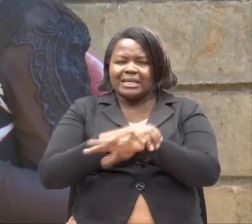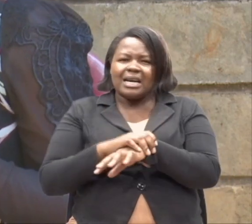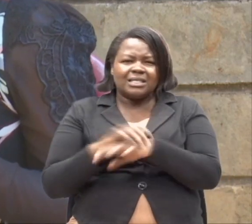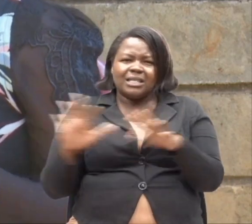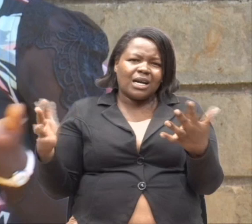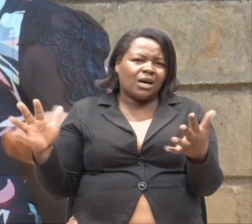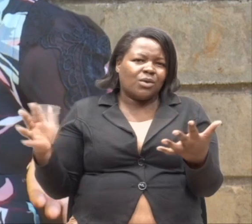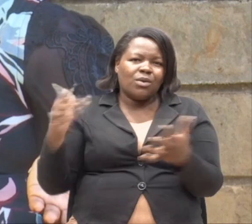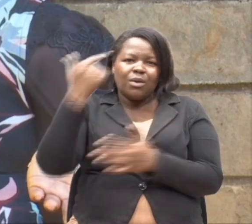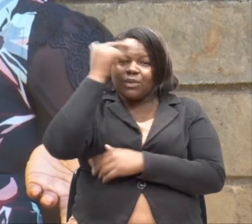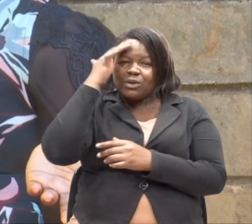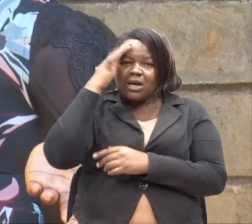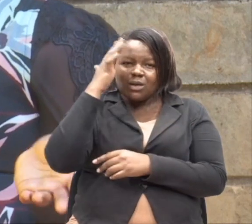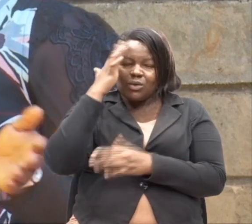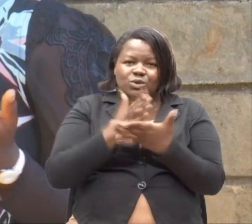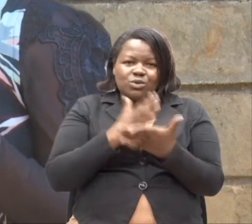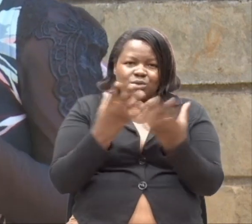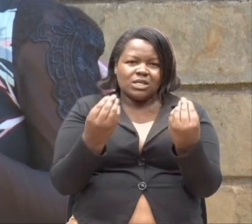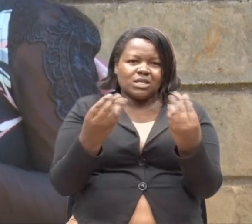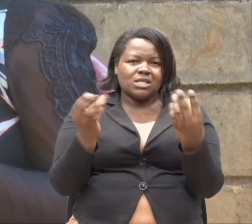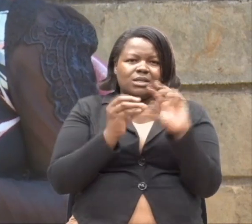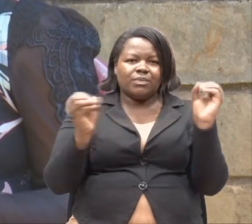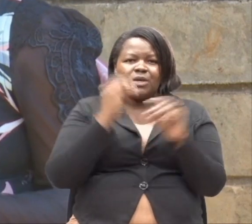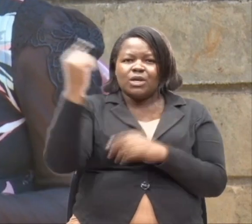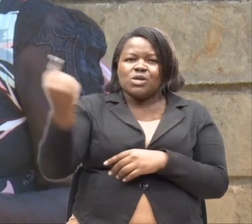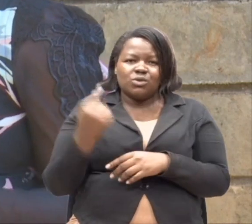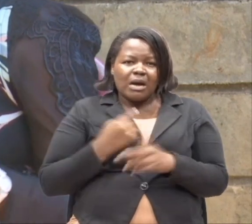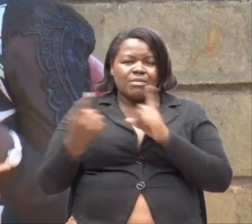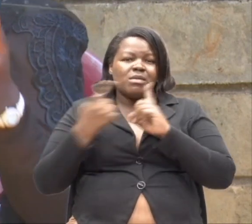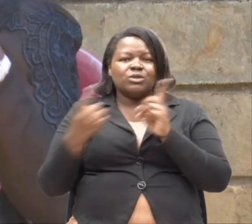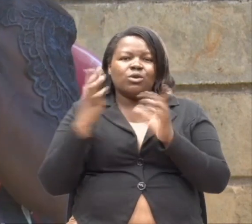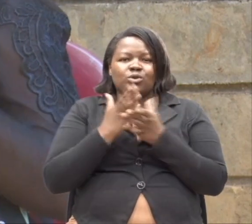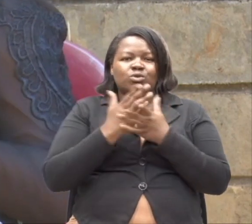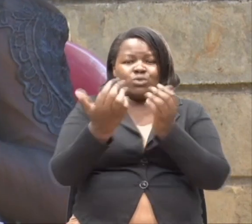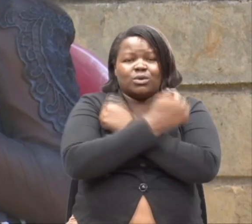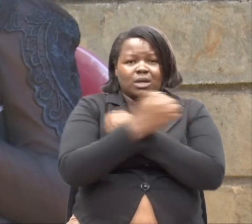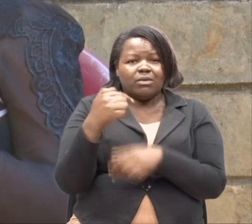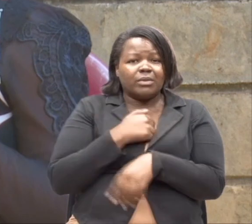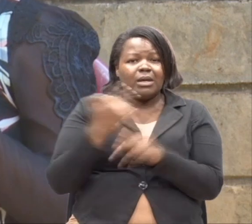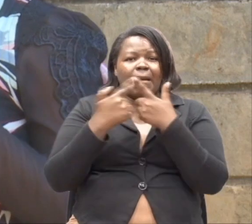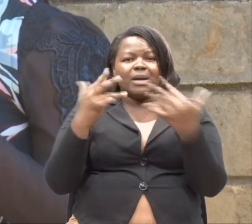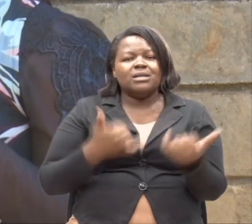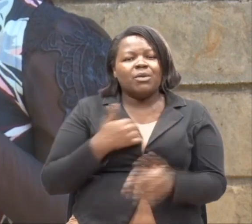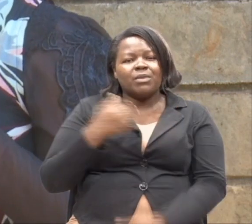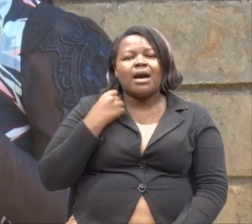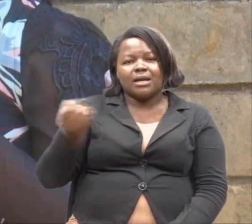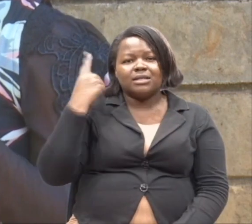ilikuwa aji. Unujo haikuwa raisi. Kujo kunikonvinzi unanipenda. Lakini naelewa hapa mambo